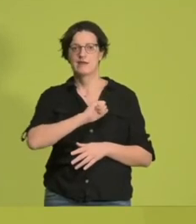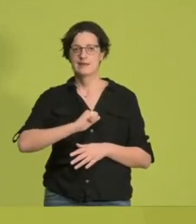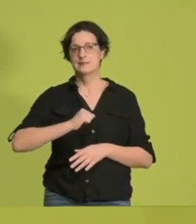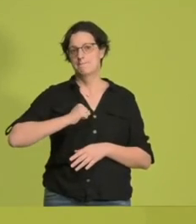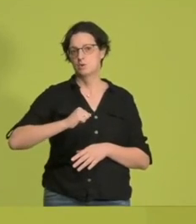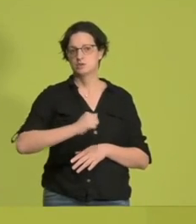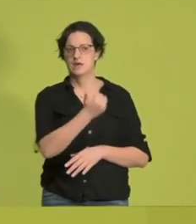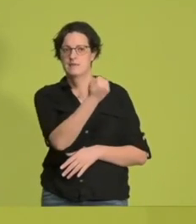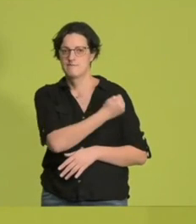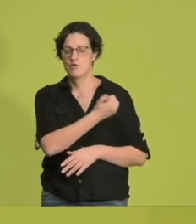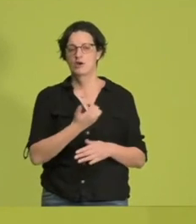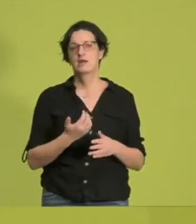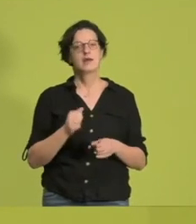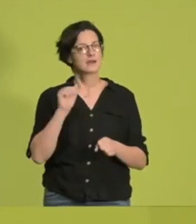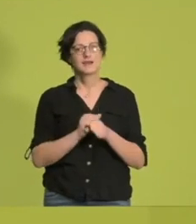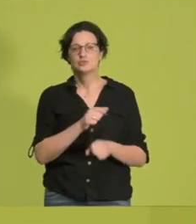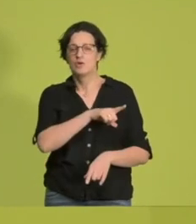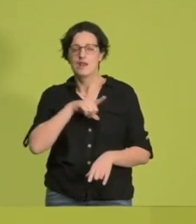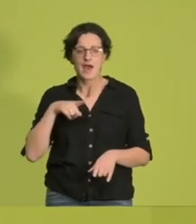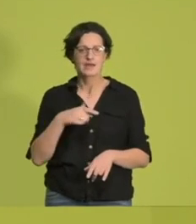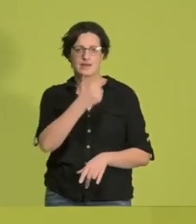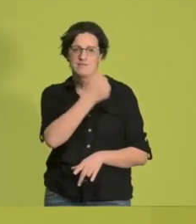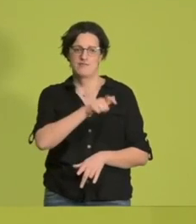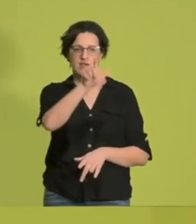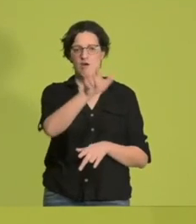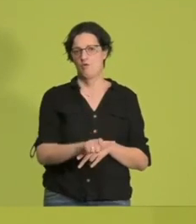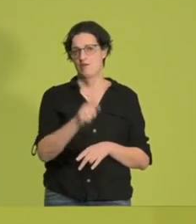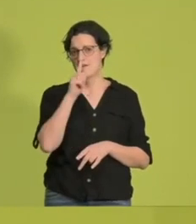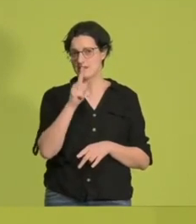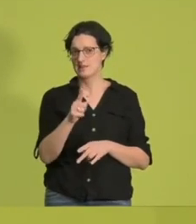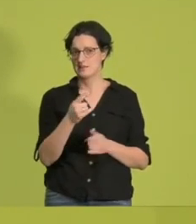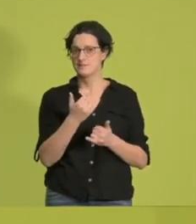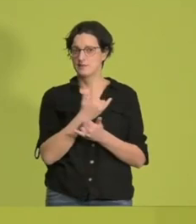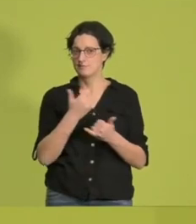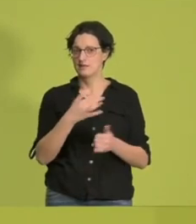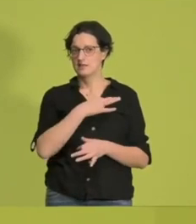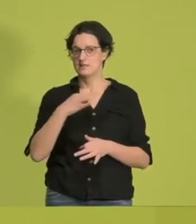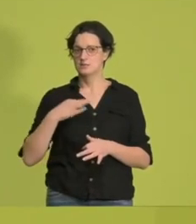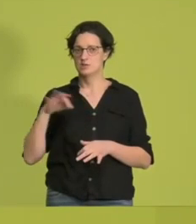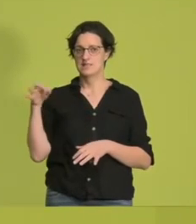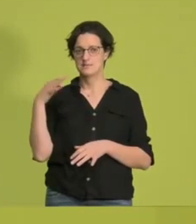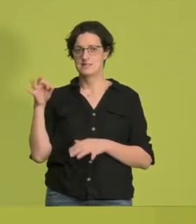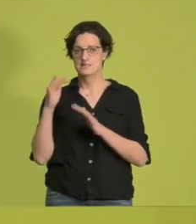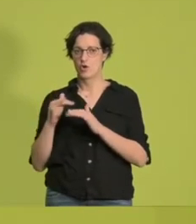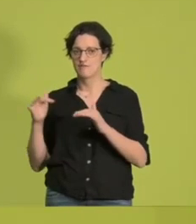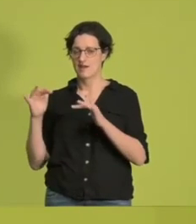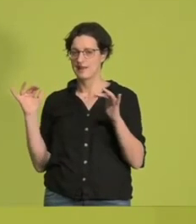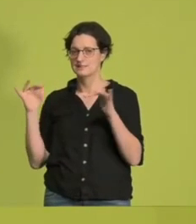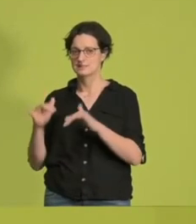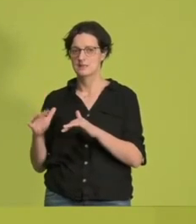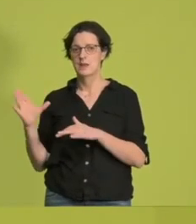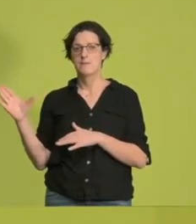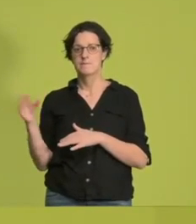wollen, hätten längst geimpft werden können, wenn, so wie die Gesundheitsministerkonferenz mit der Stimme und der Unterstützung von